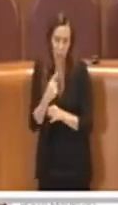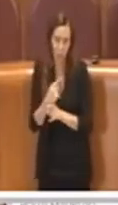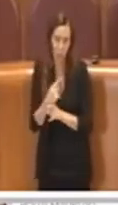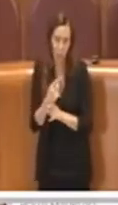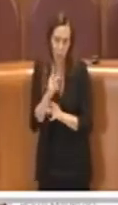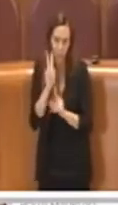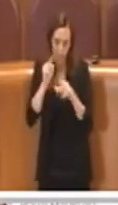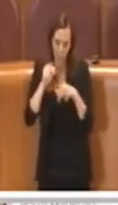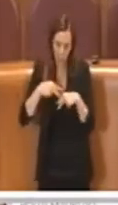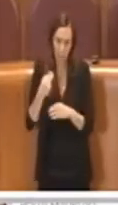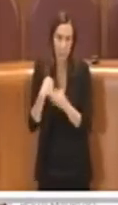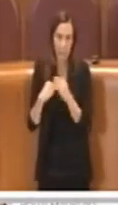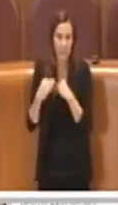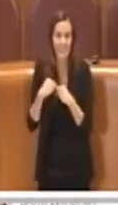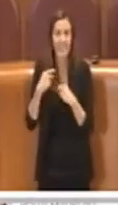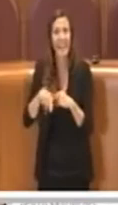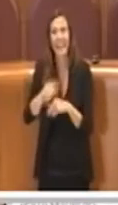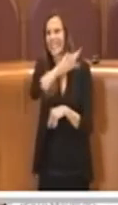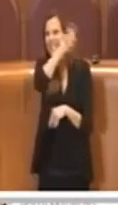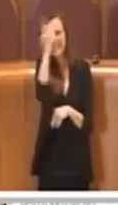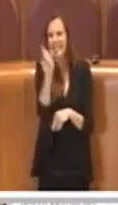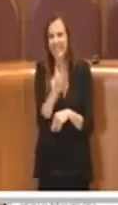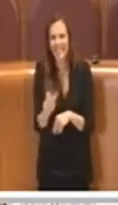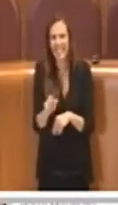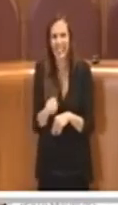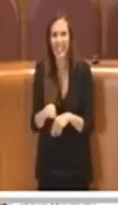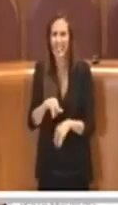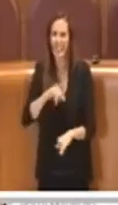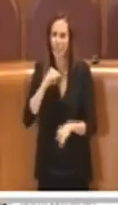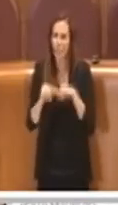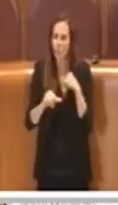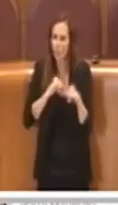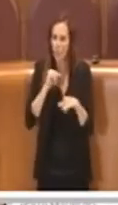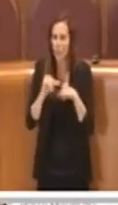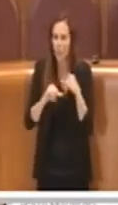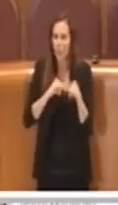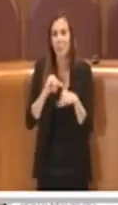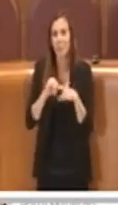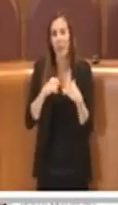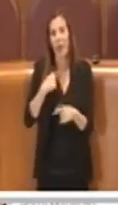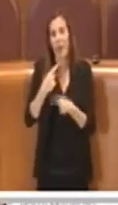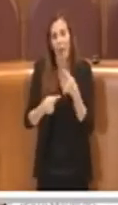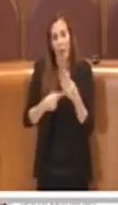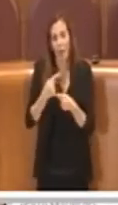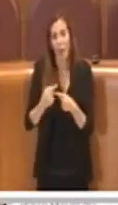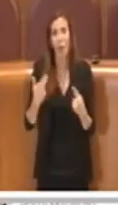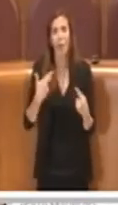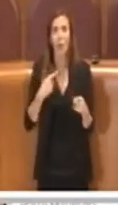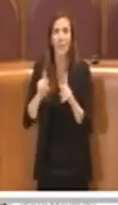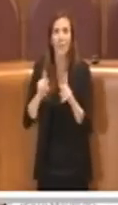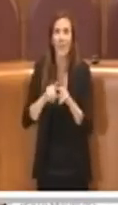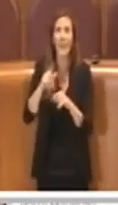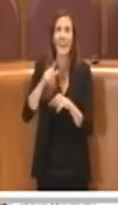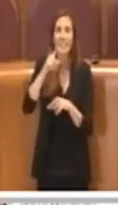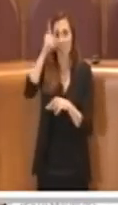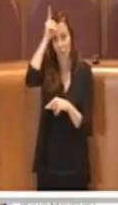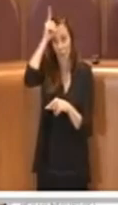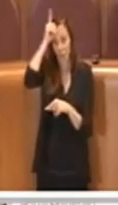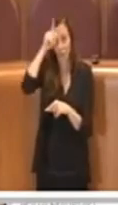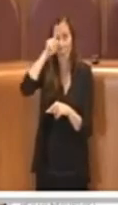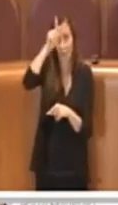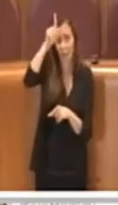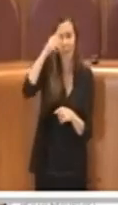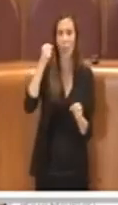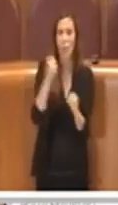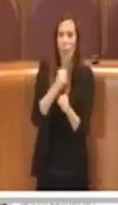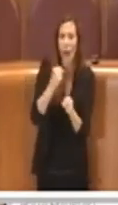Argini di cui l'Italia è ancora dolorosamente e drammaticamente priva, a differenza di altri paesi come la Germania, dove un lavoro di catarsi